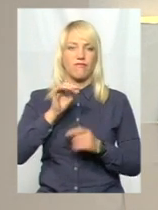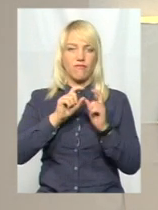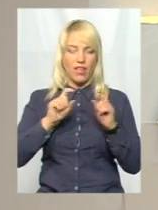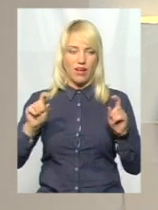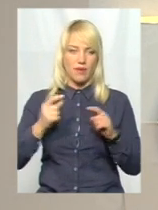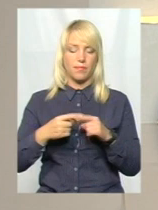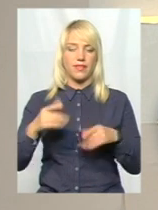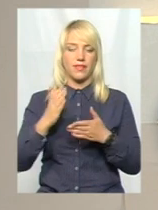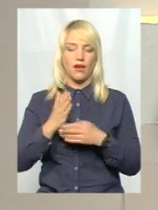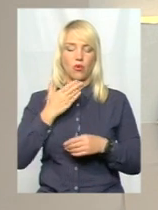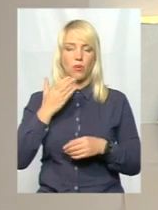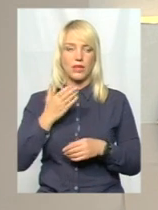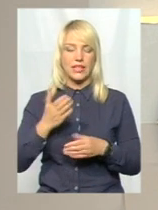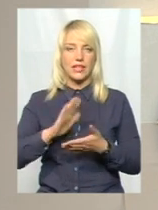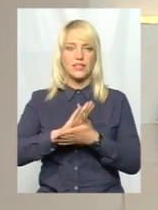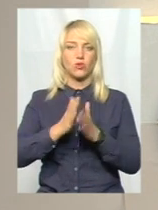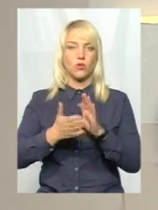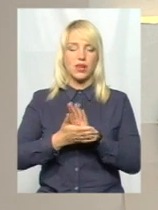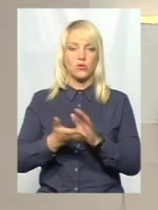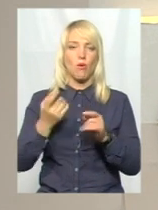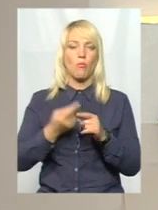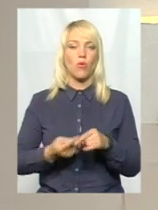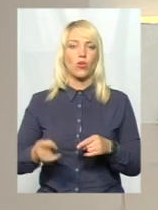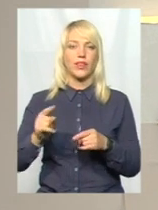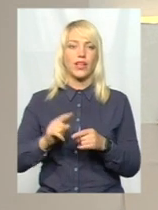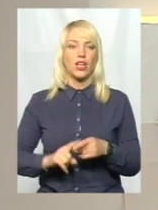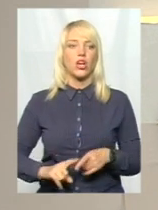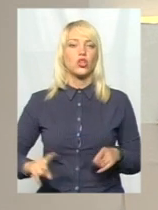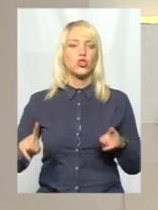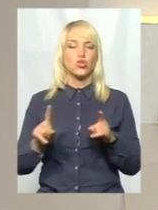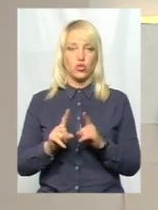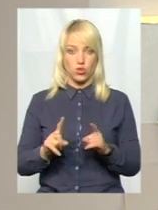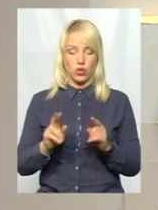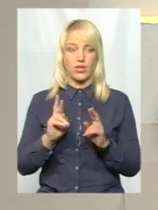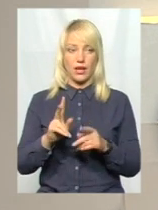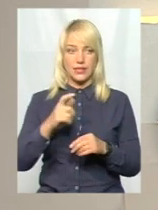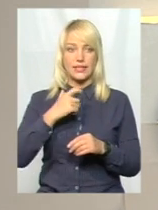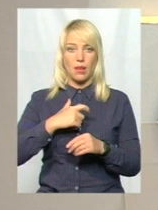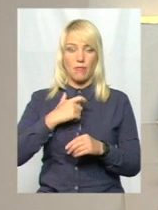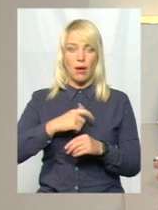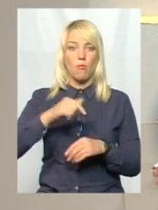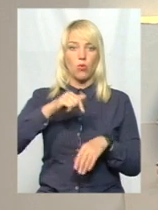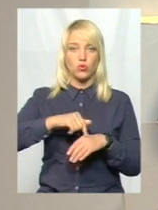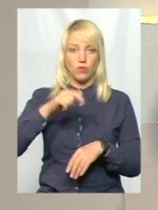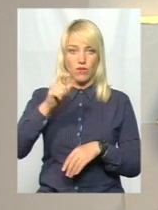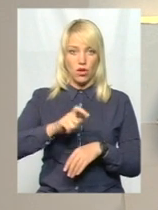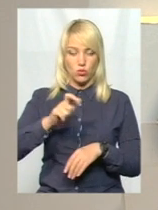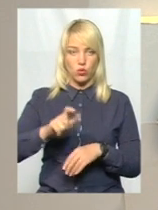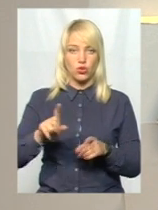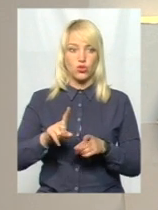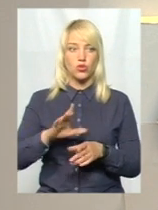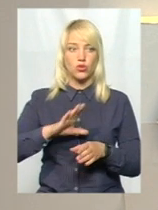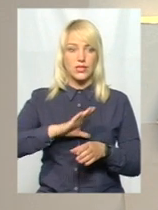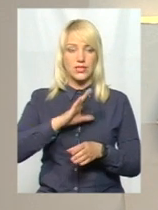ситуацією про те, як себе почувають люди, що стало причиною,